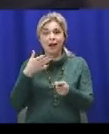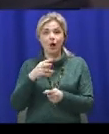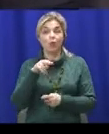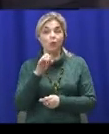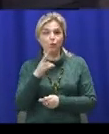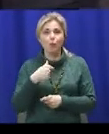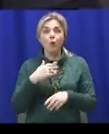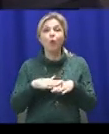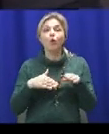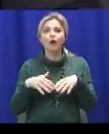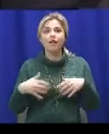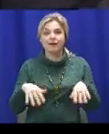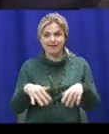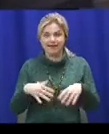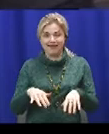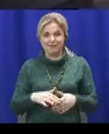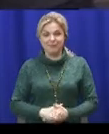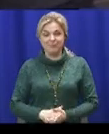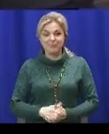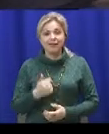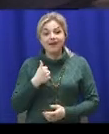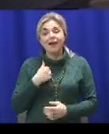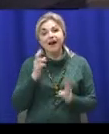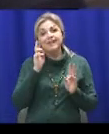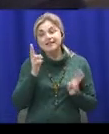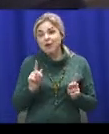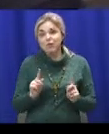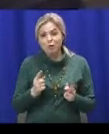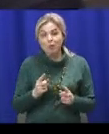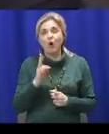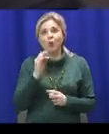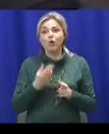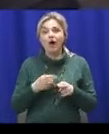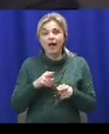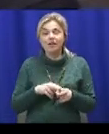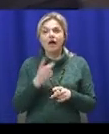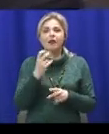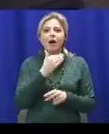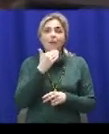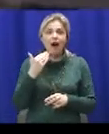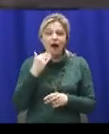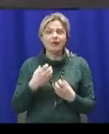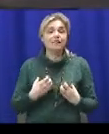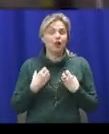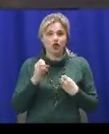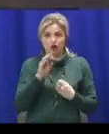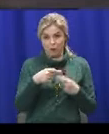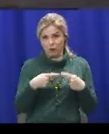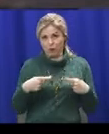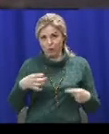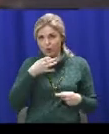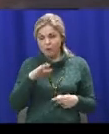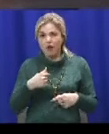в мене аж руки трусилися. Я не знаю, чого на це. Це набагато страшніше, ніж будь-що. Я просто такий отримала